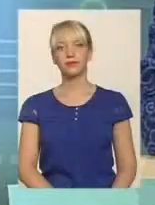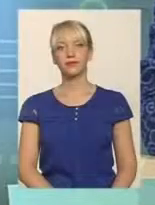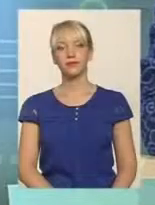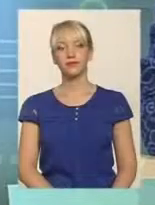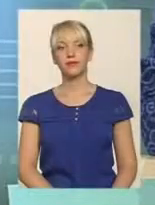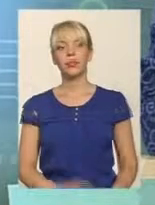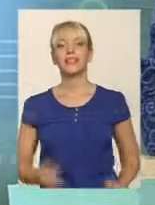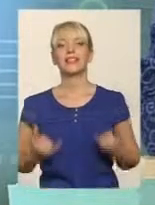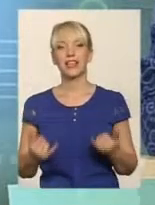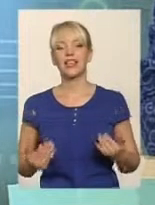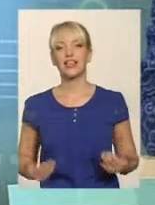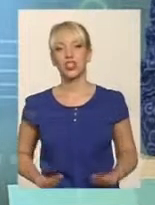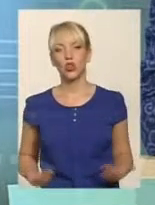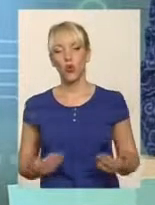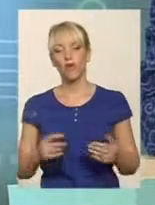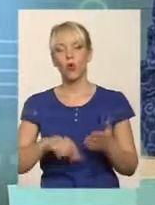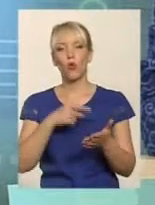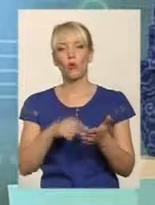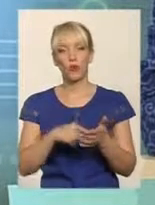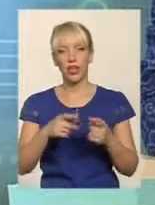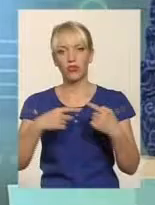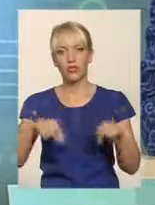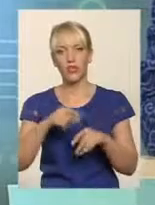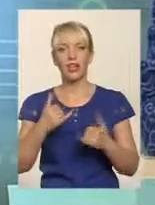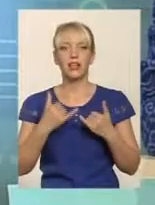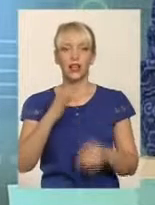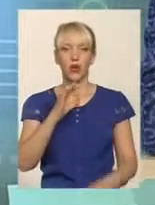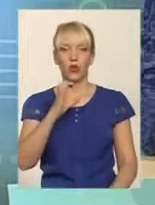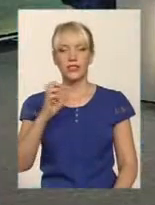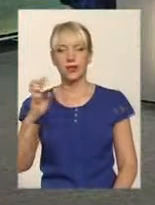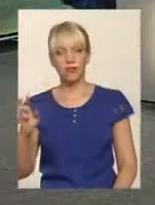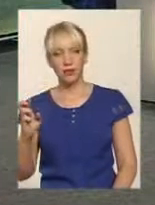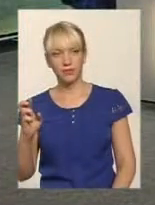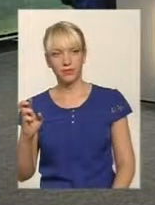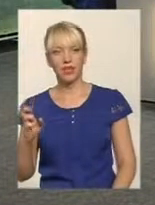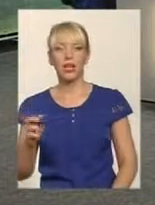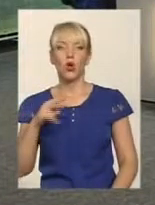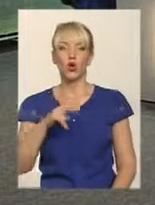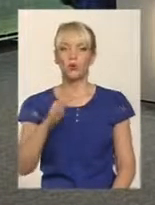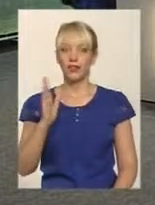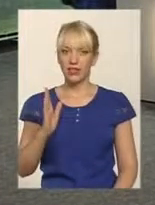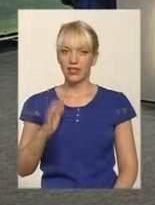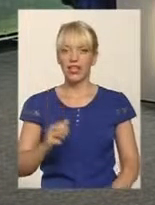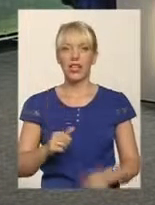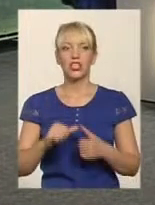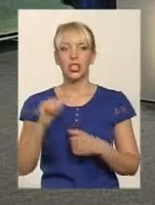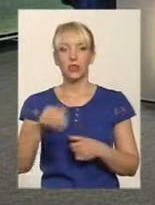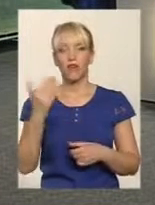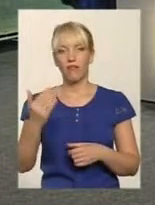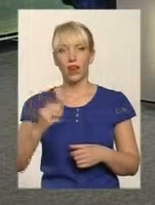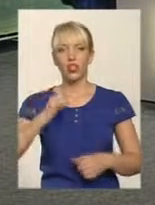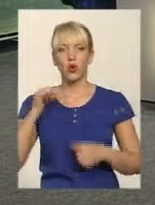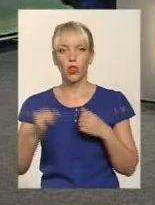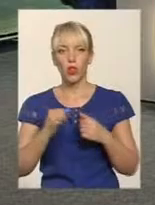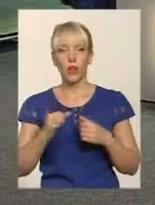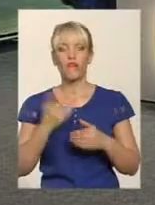Власне, для житлово-комунальної сфери, для ОСББ, Людмила Васильовна, частково вже ваш колега в коментарі